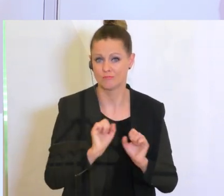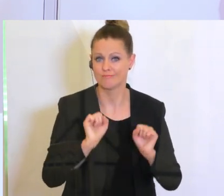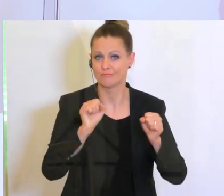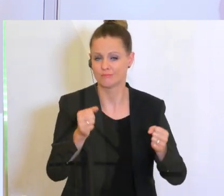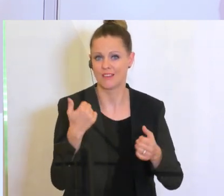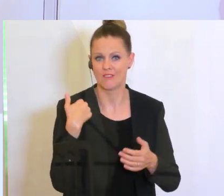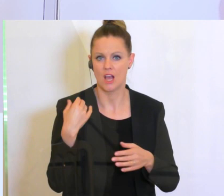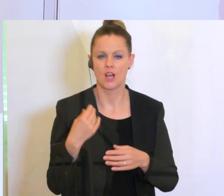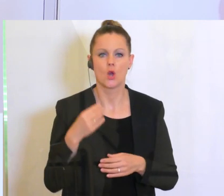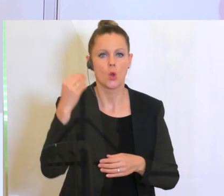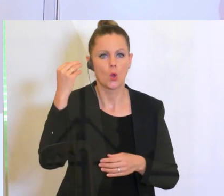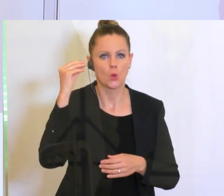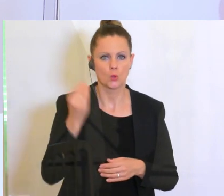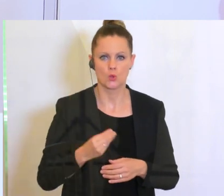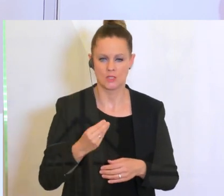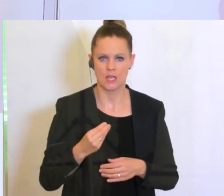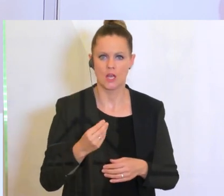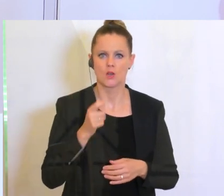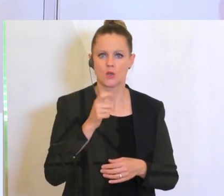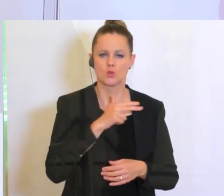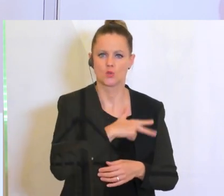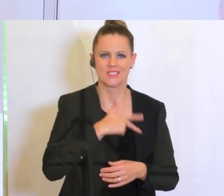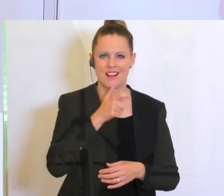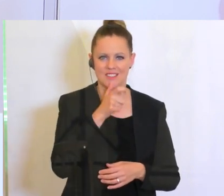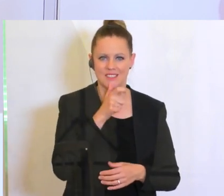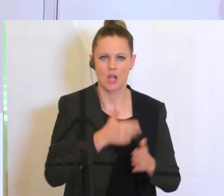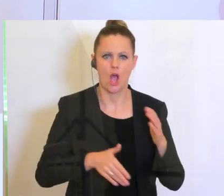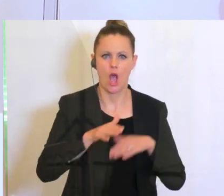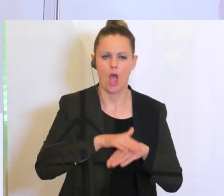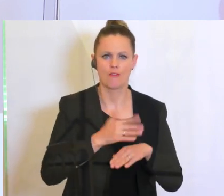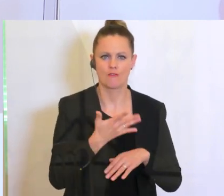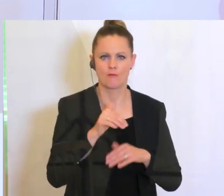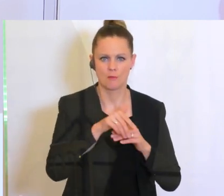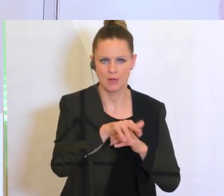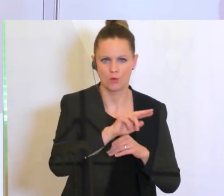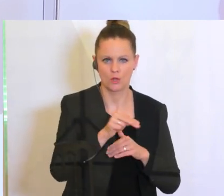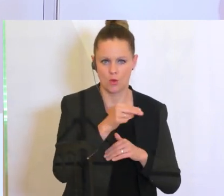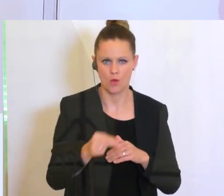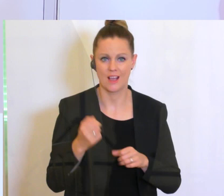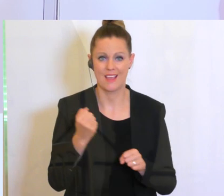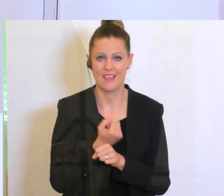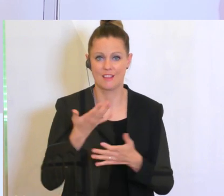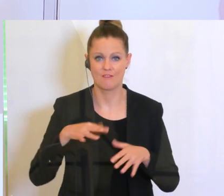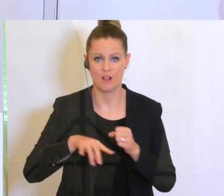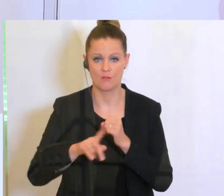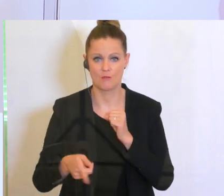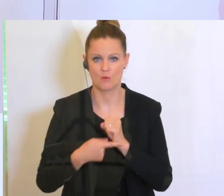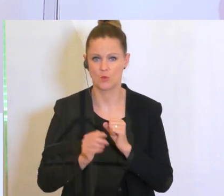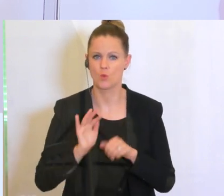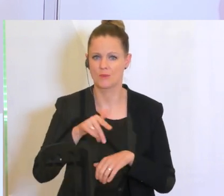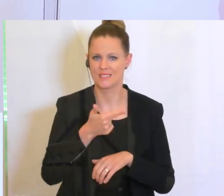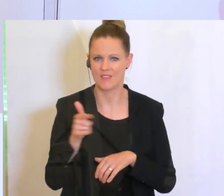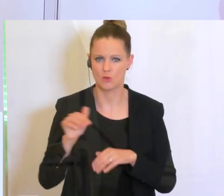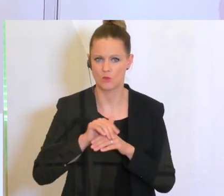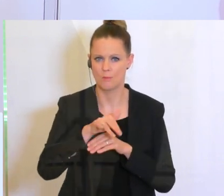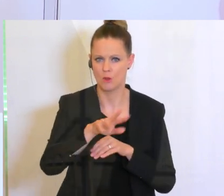Die Künstlersozialversicherung ist um 5 Millionen € erhöht worden. Im Härtefallfonds, wo fast 200 Millionen, über 200 Millionen